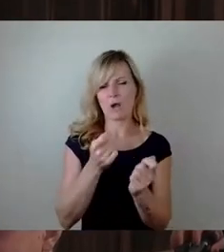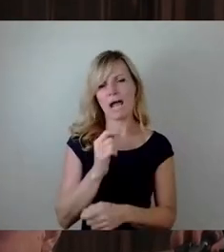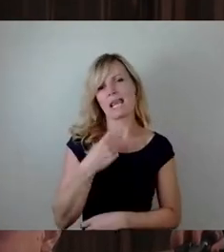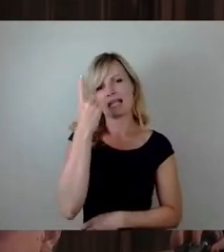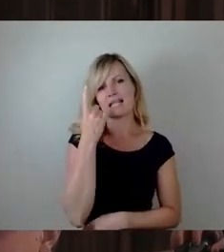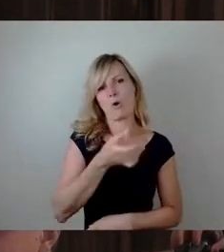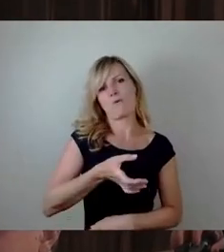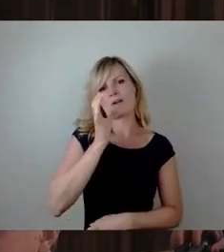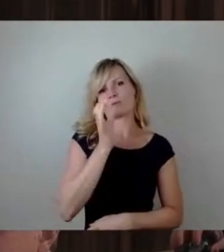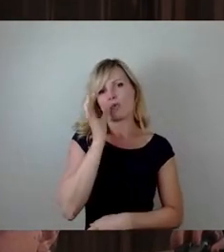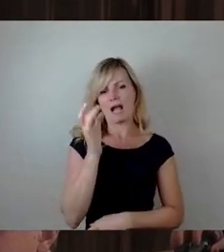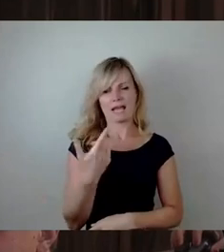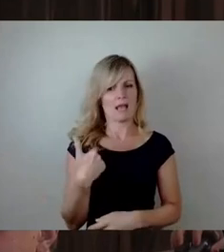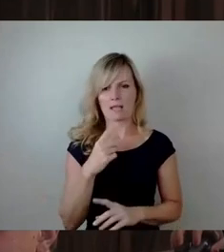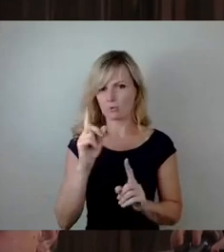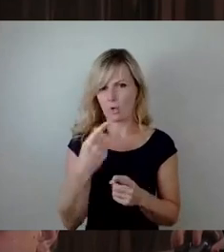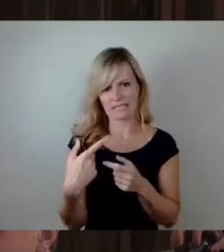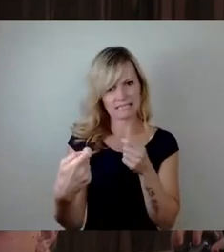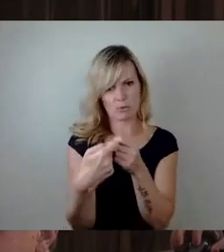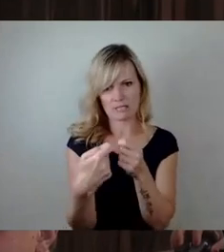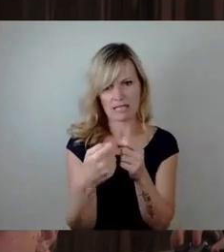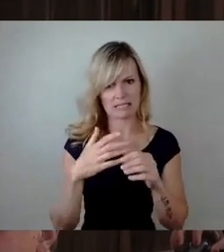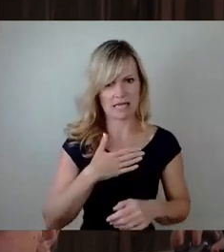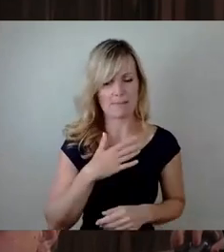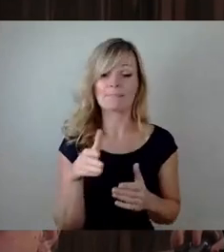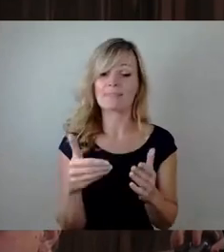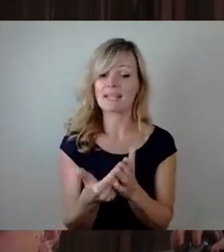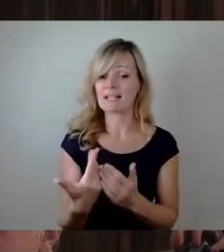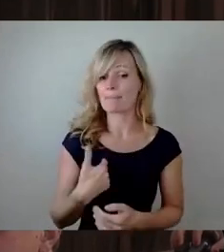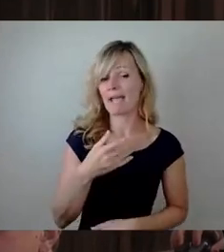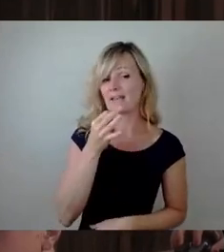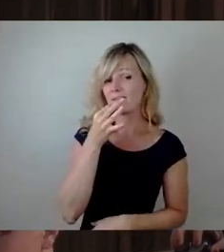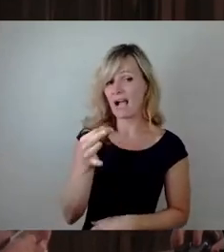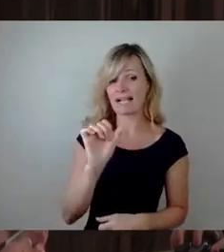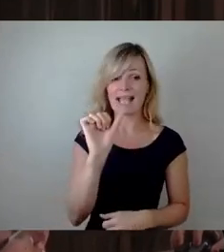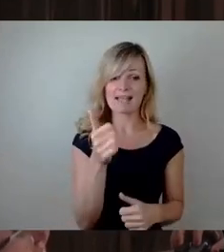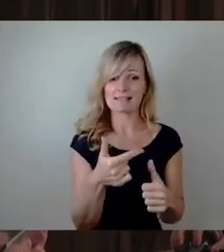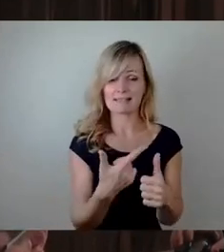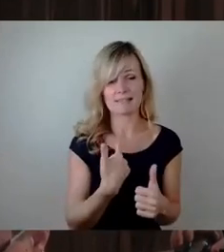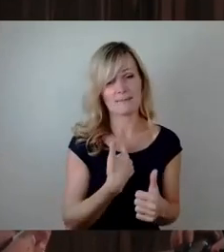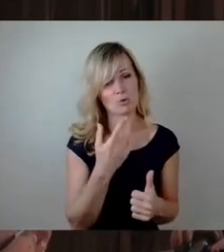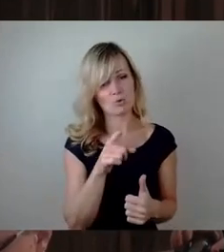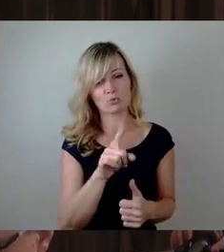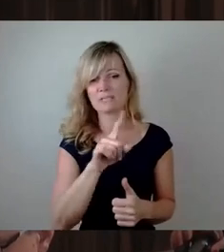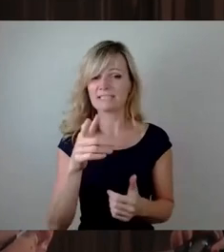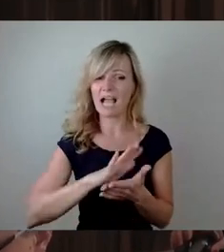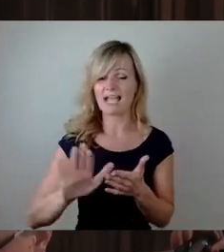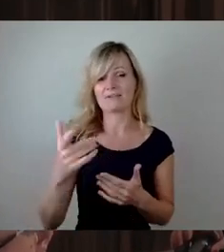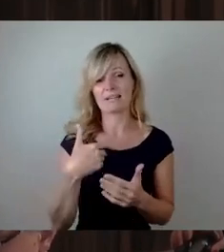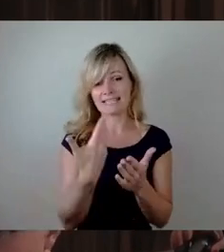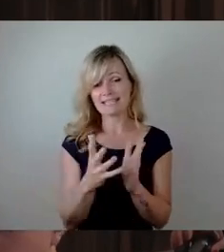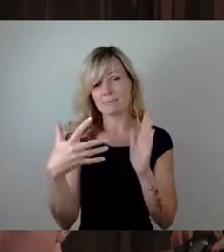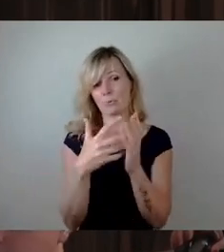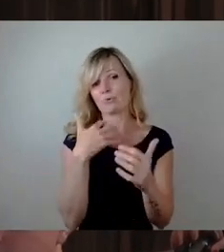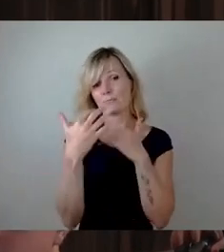wollen. Daher meine Fragen. Erstens, wollen Sie nicht einfach die Vertraulichkeit des Prüfberichts